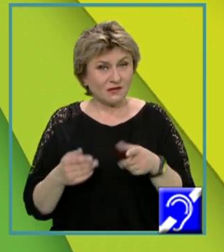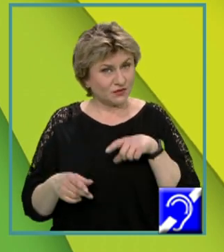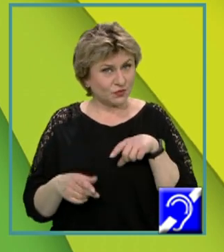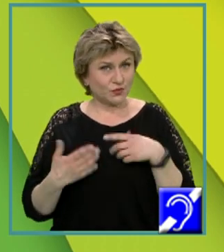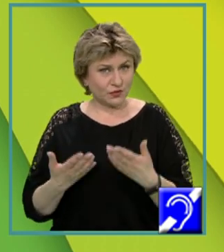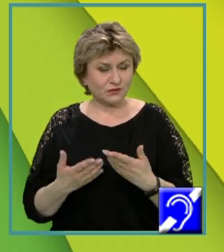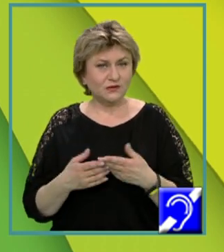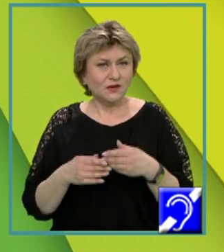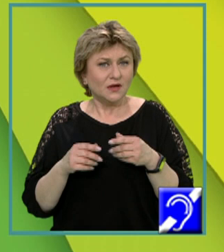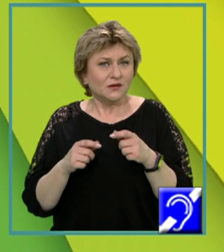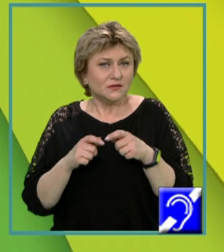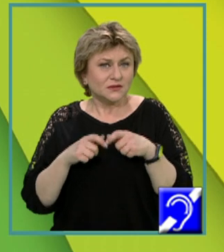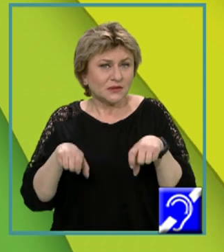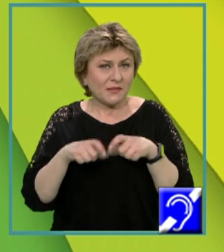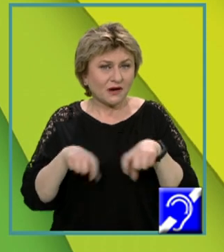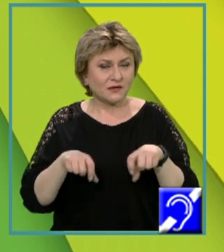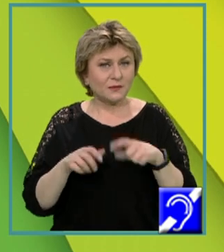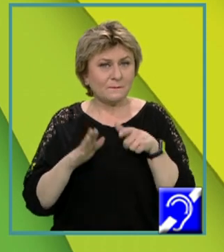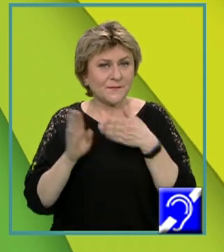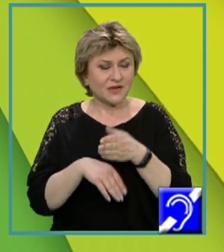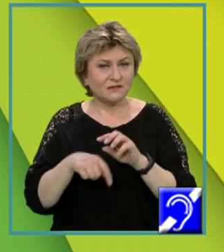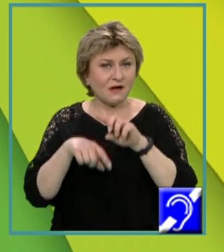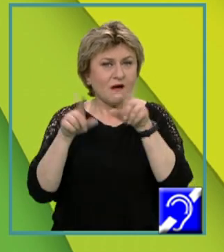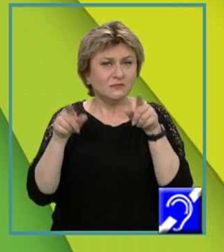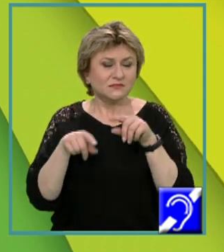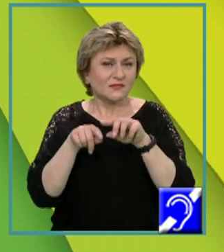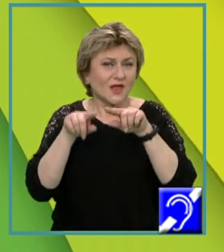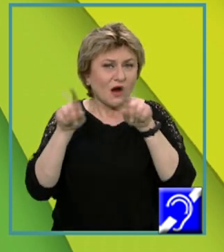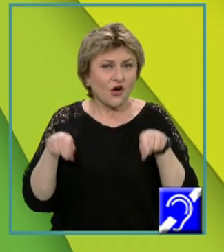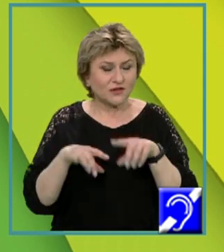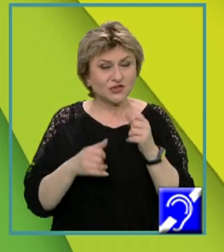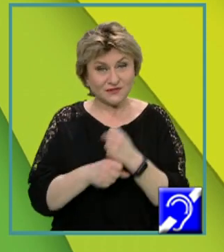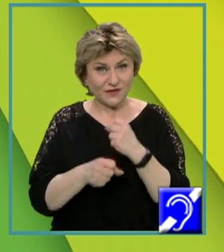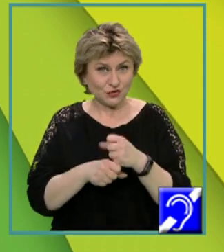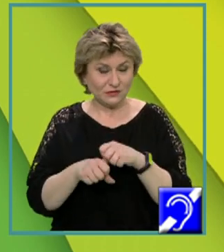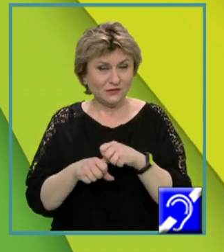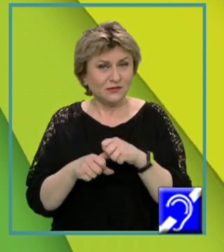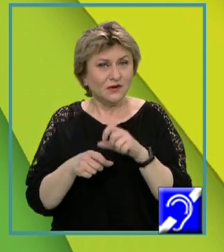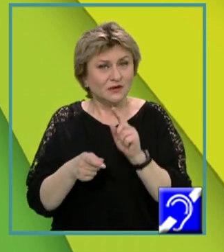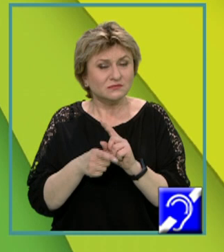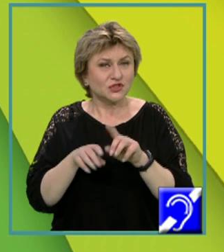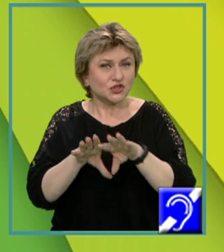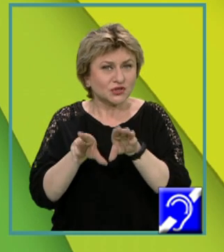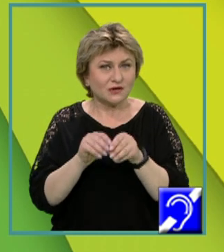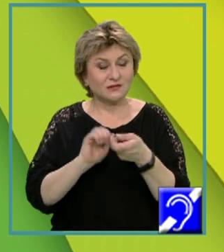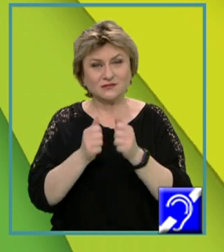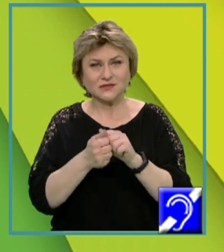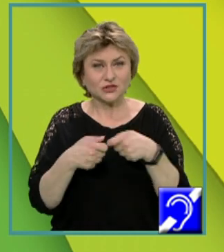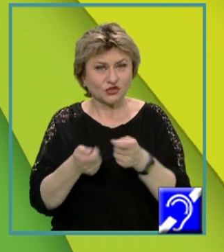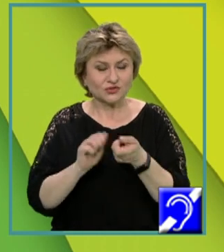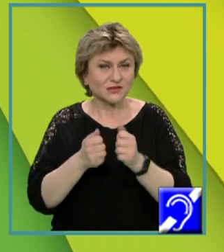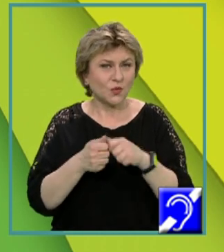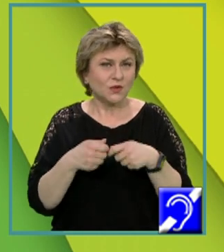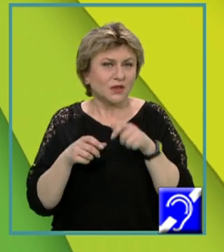delimitate prin acolade și se execută în totalitate sau deloc, fiind